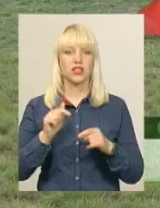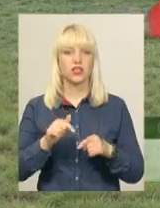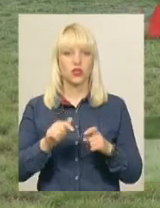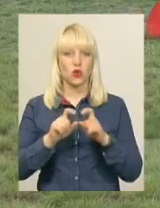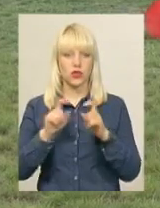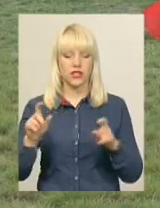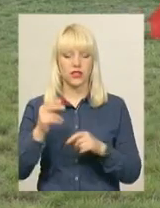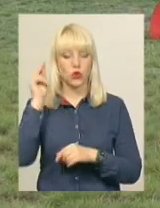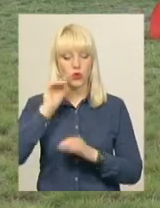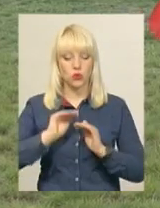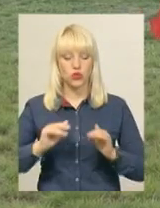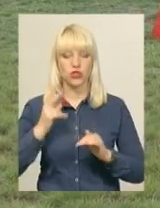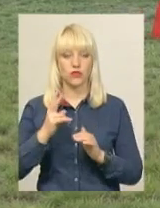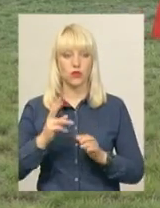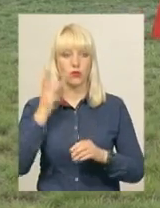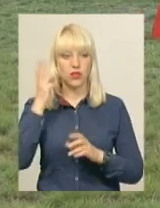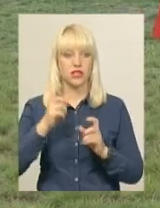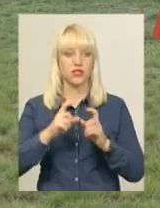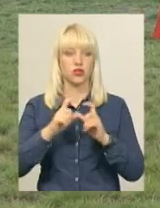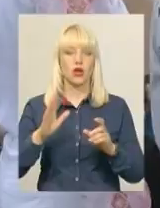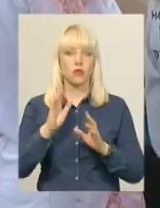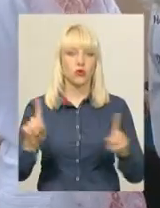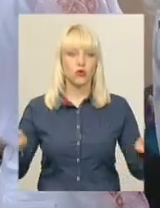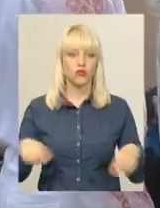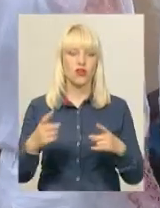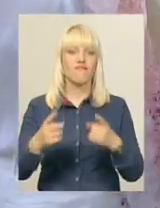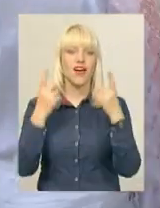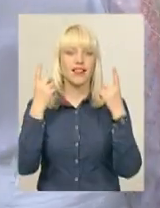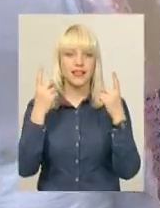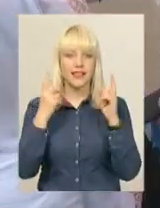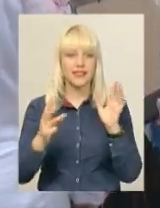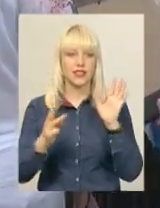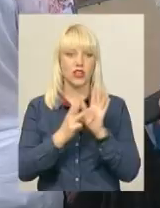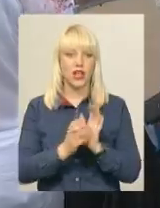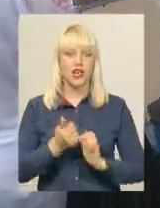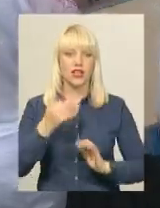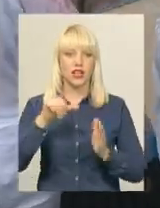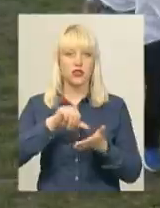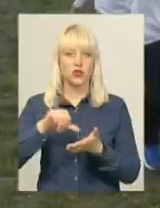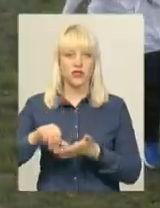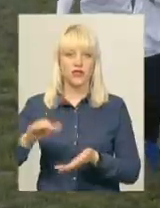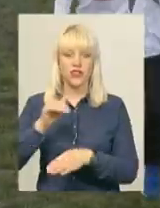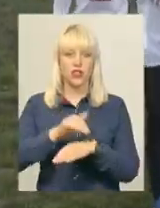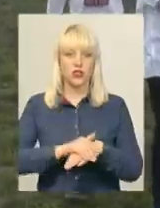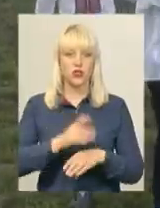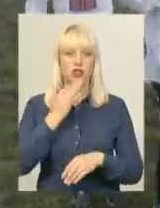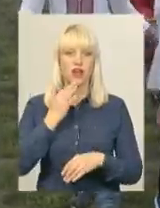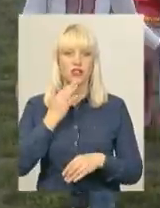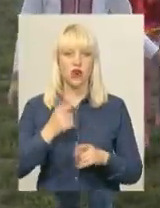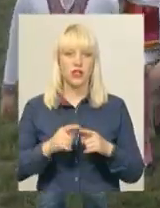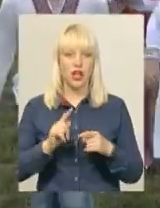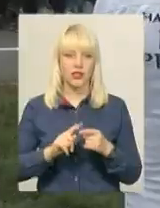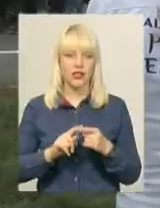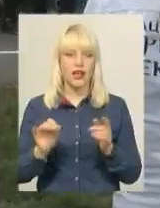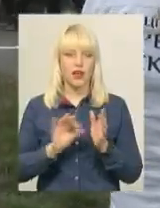двох хмельницьких шкіл утворять велетенський «Трзуб». Кількість учасників фіксує представниця Національного реєстру рекордів України Лана